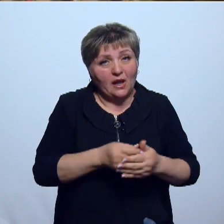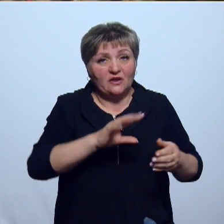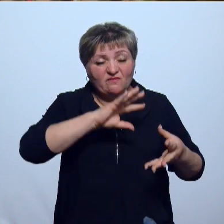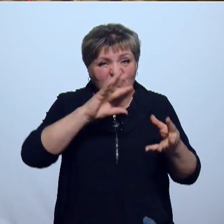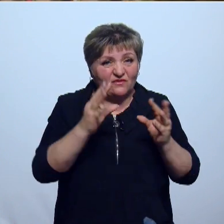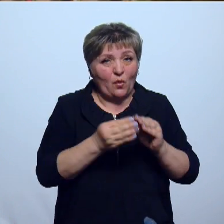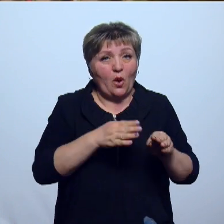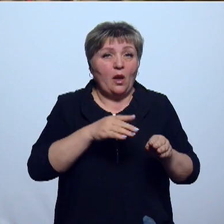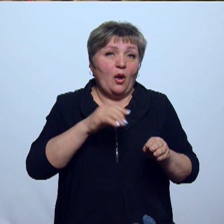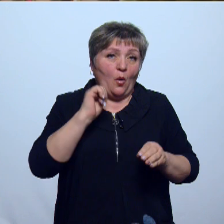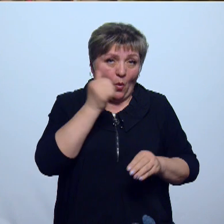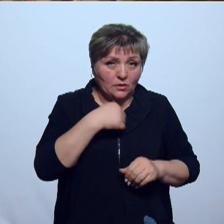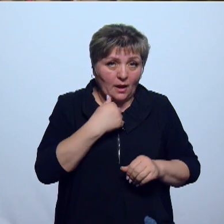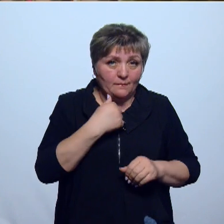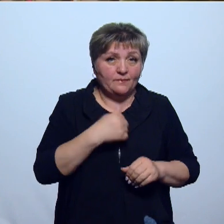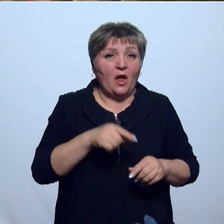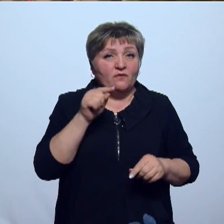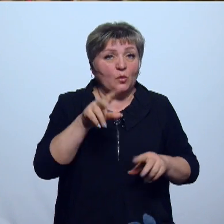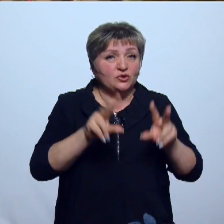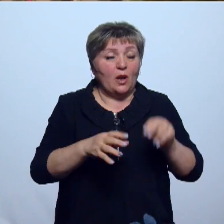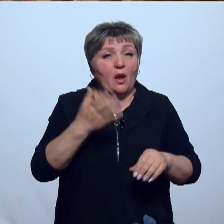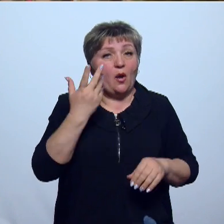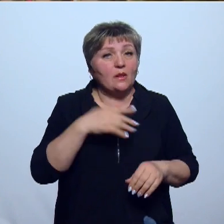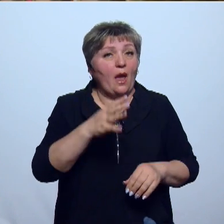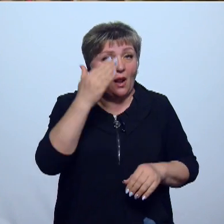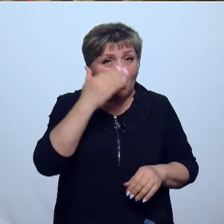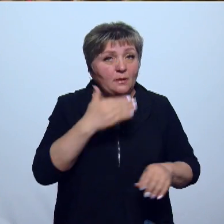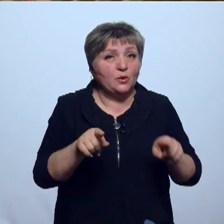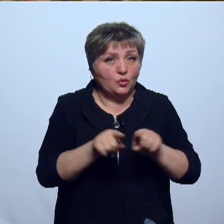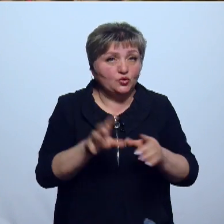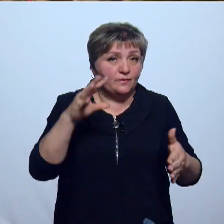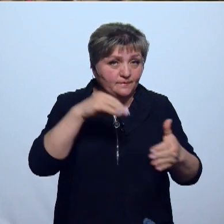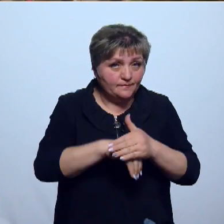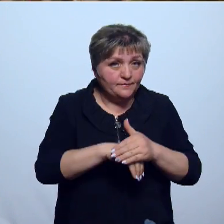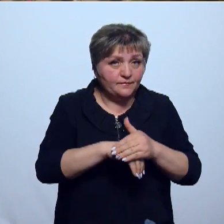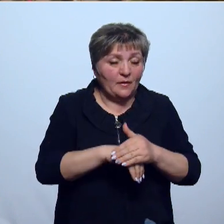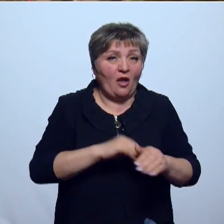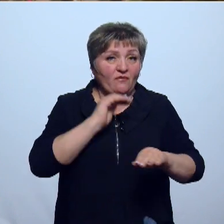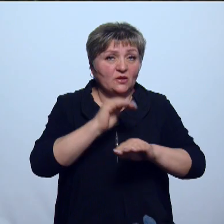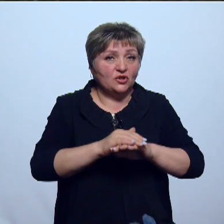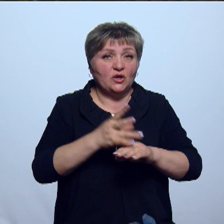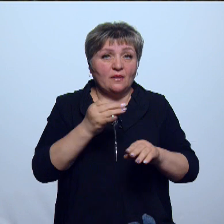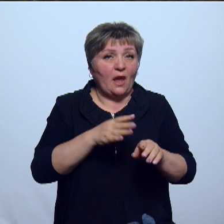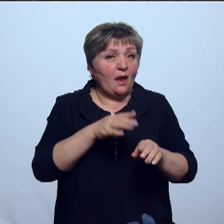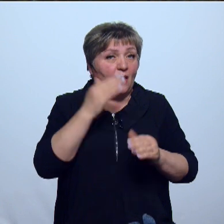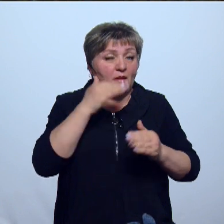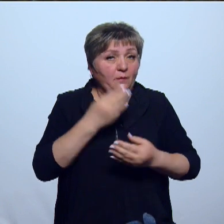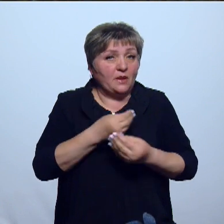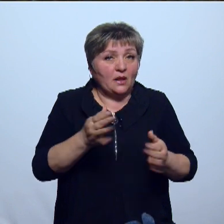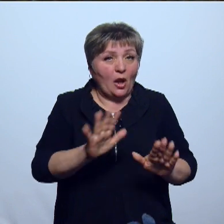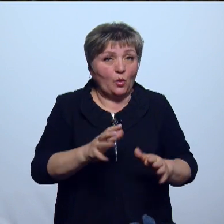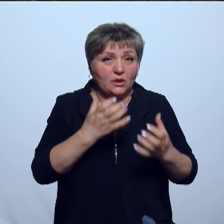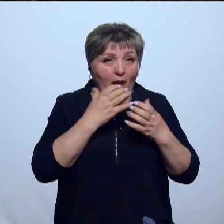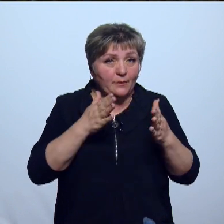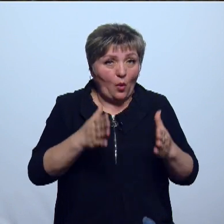всего календарного года, в том числе и летом, когда отопление фактически не производится. Это дает более